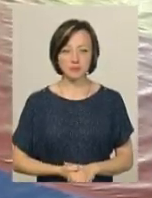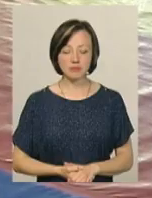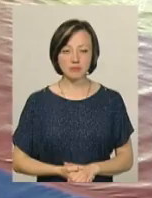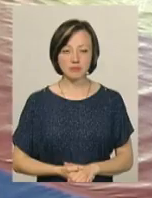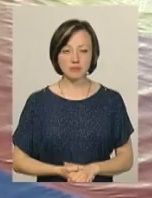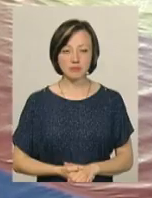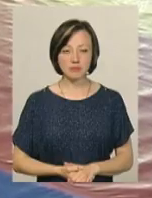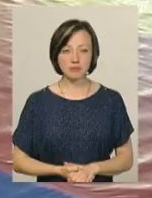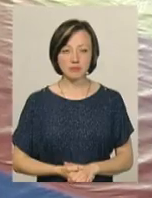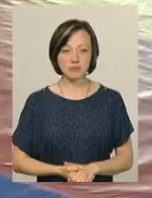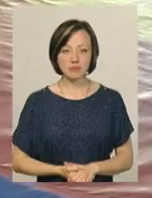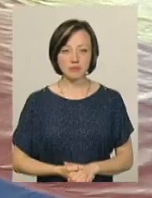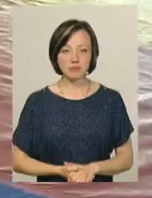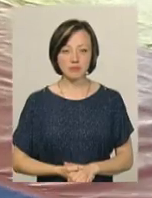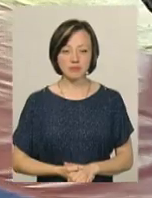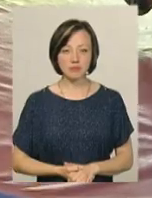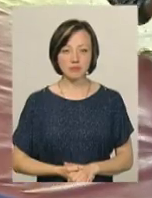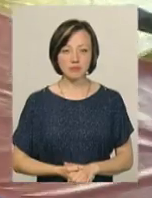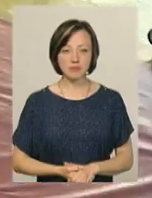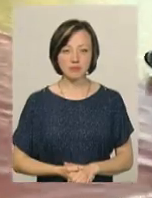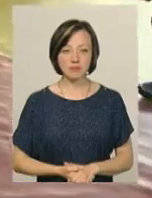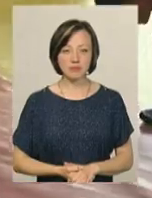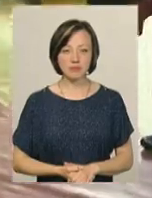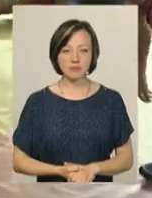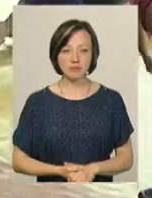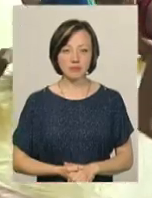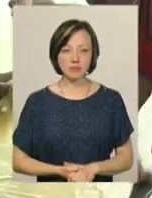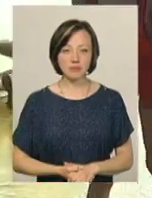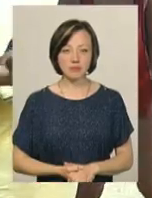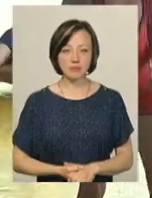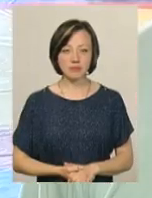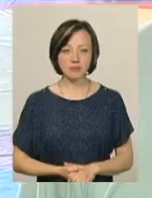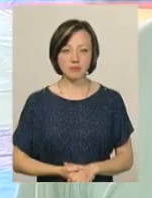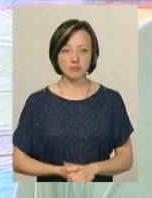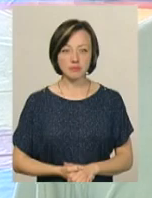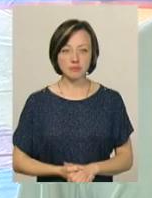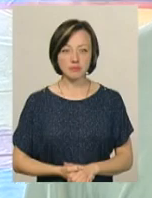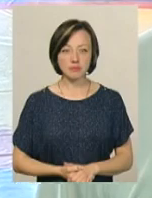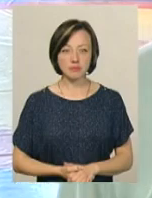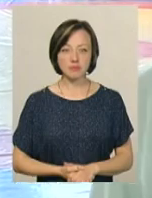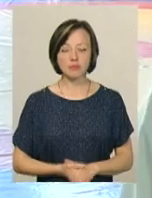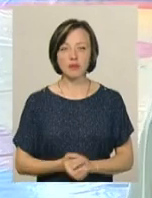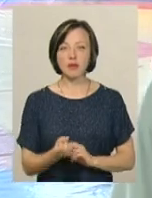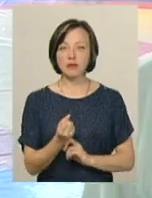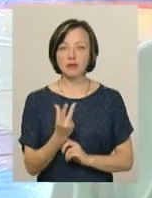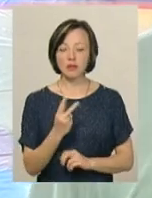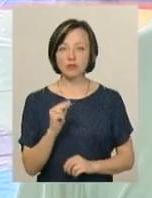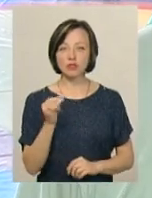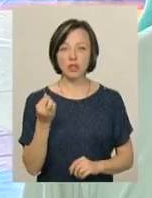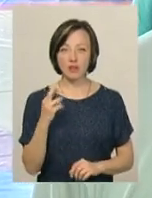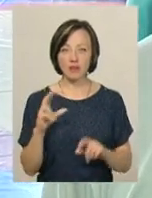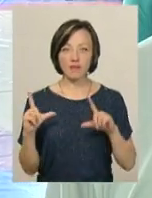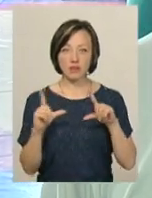Воно-п'ять балів. Ще ми ще тримаємо. 13 червня виїжджаємо,